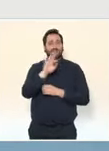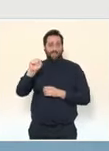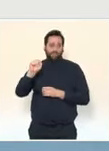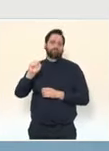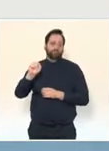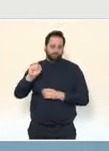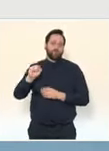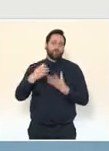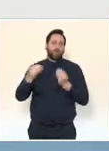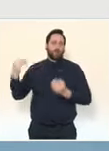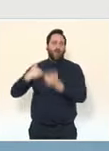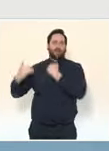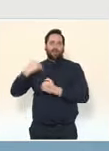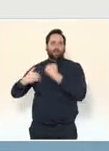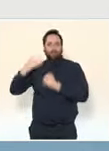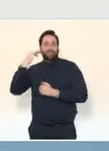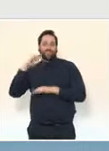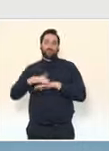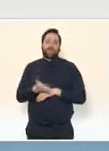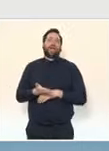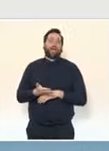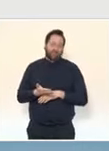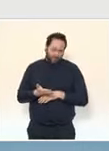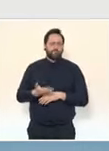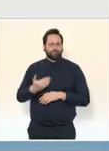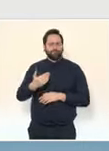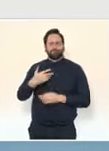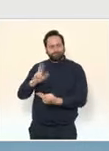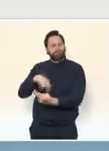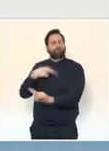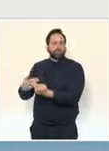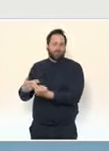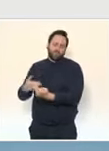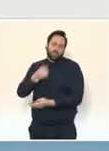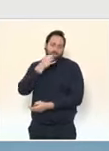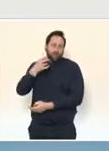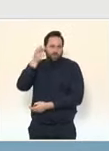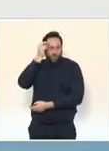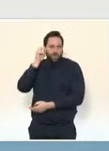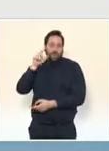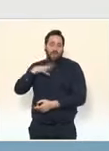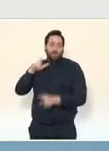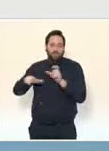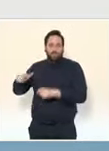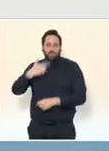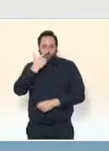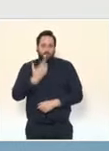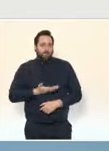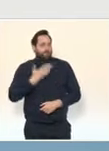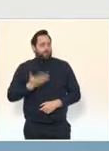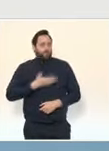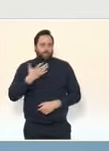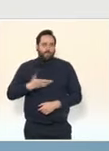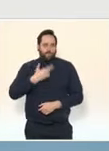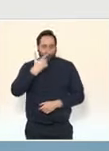Je voudrais m'adresser à eux tout particulièrement puisque j'ai bien compris qu'il y avait parfois un malaise pour certains d'entre eux qui se sentent parfois